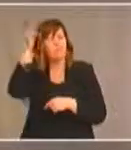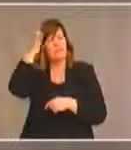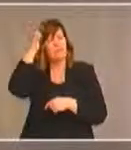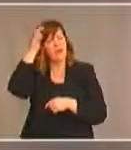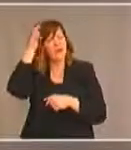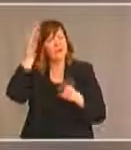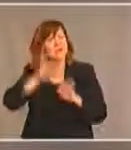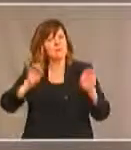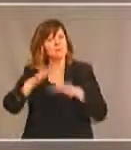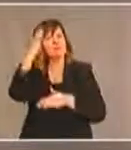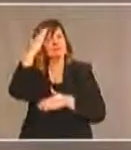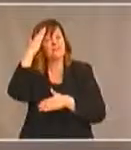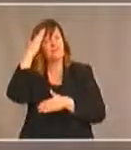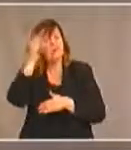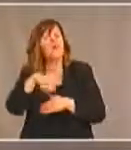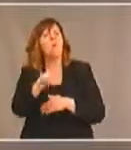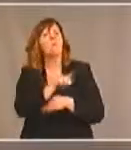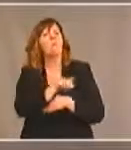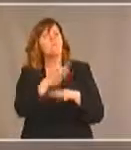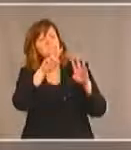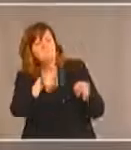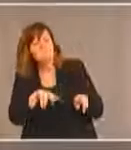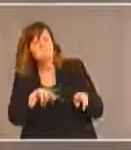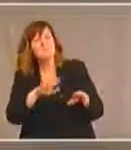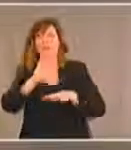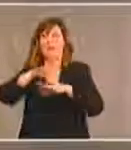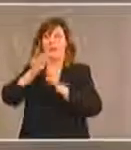considère dans sa mise en oeuvre de la loi